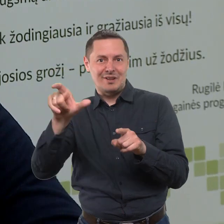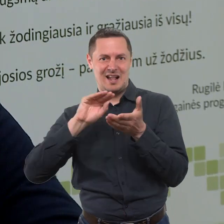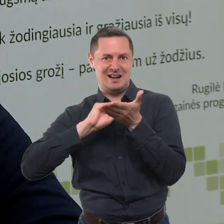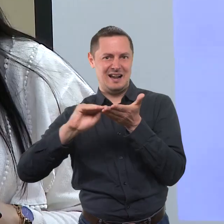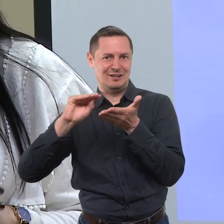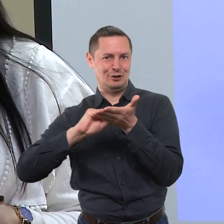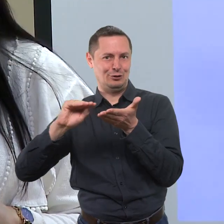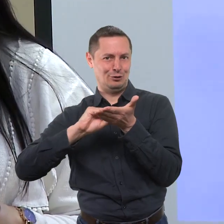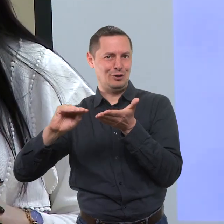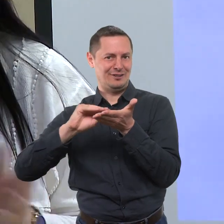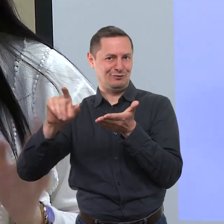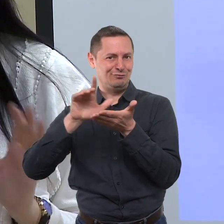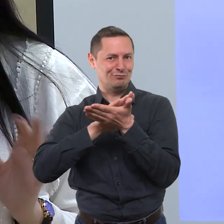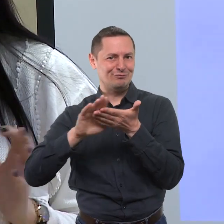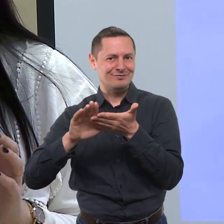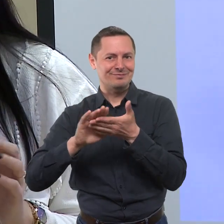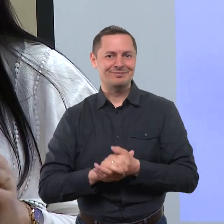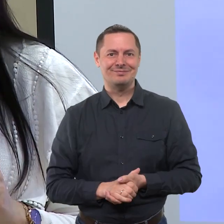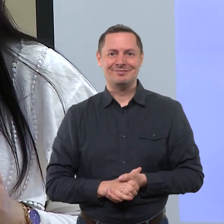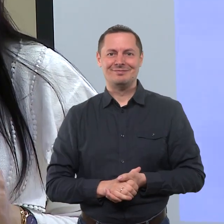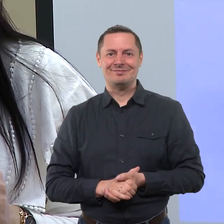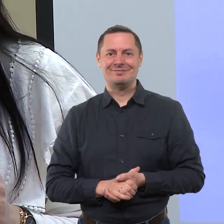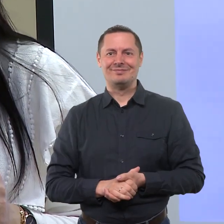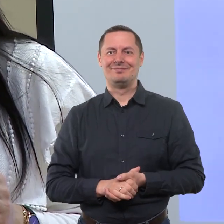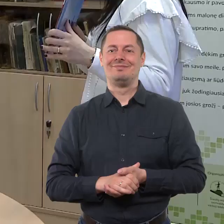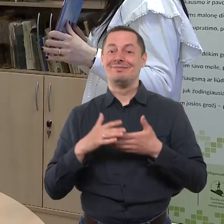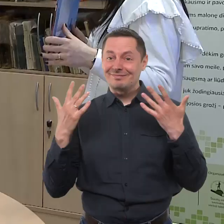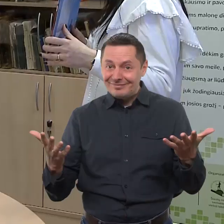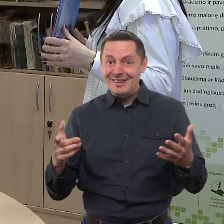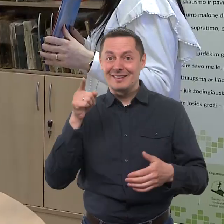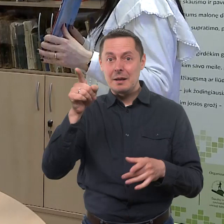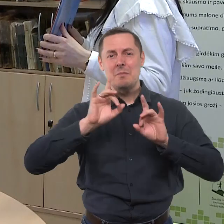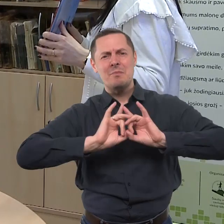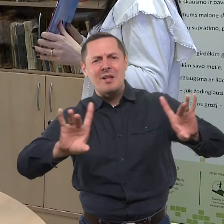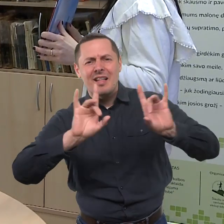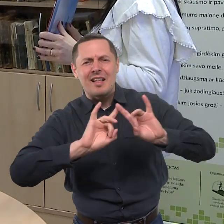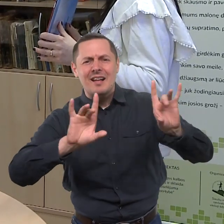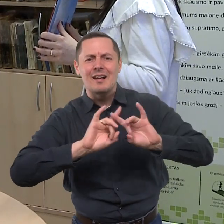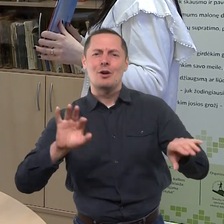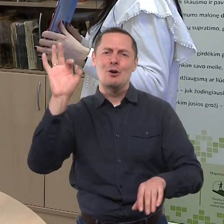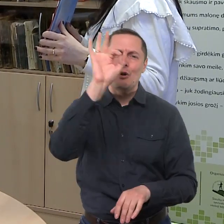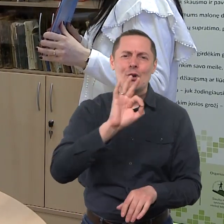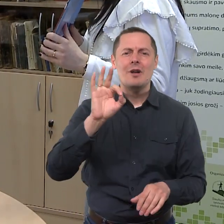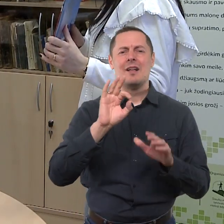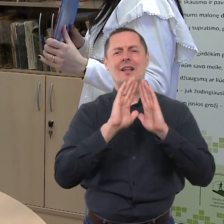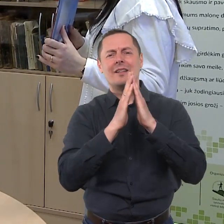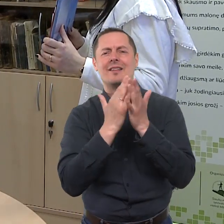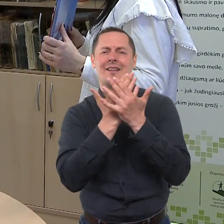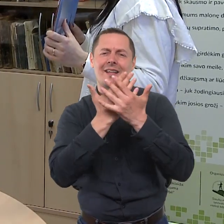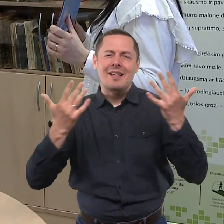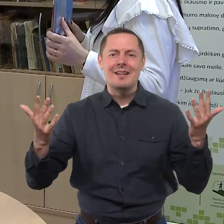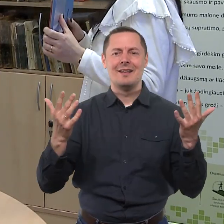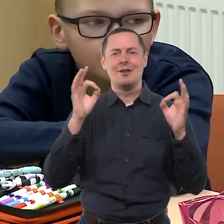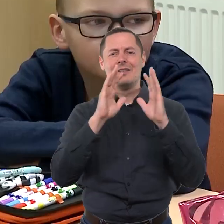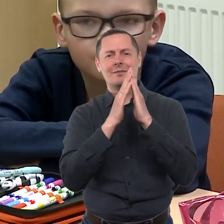įvyrės palvesmenybė, vaikų rašytoje Igneza Rambaitė. Jį pradinių klasių mokslyvius ne tik supažindinu su rašytoje